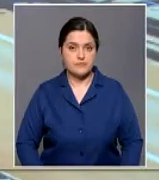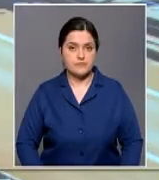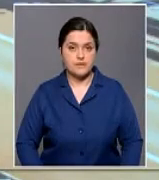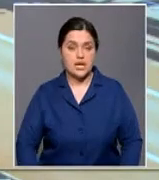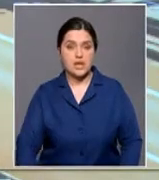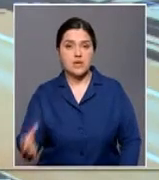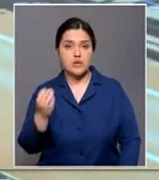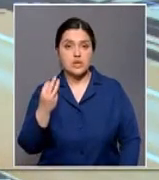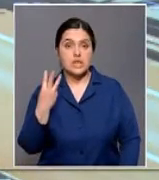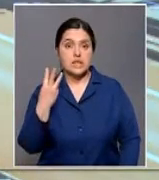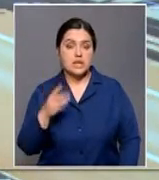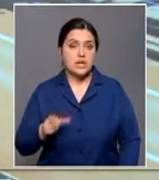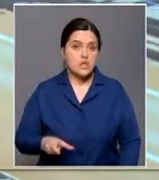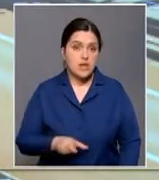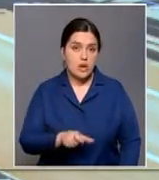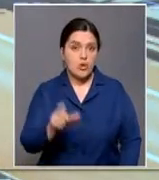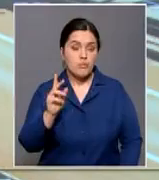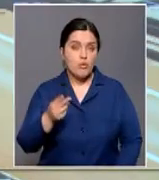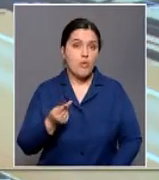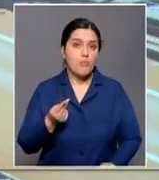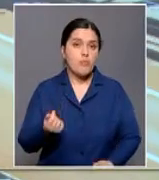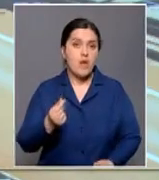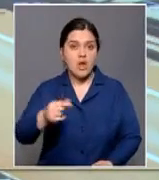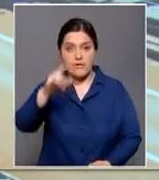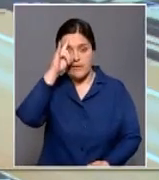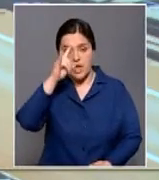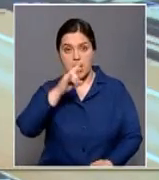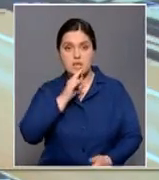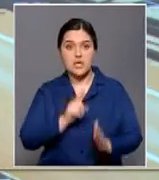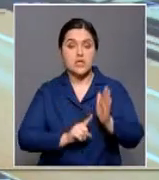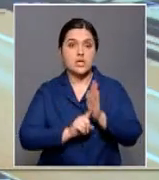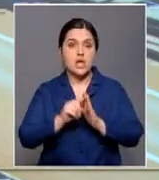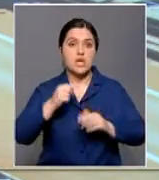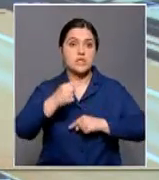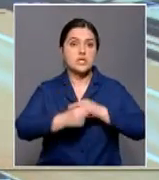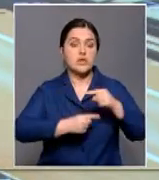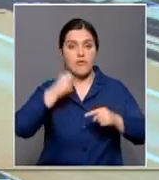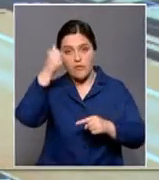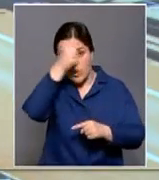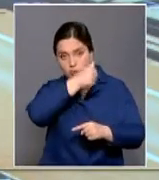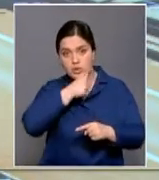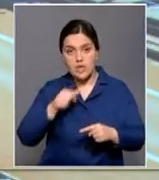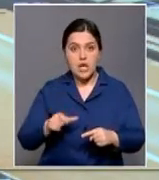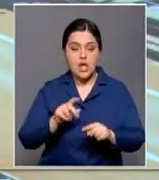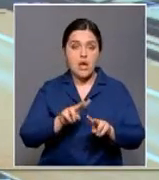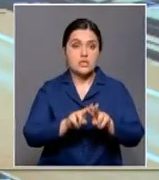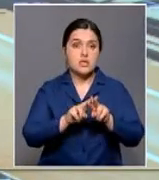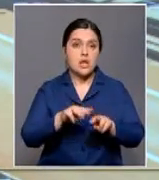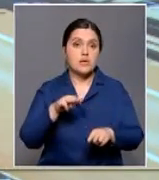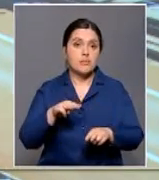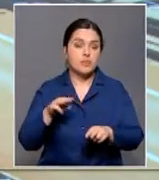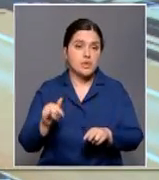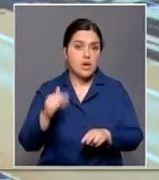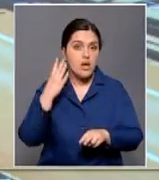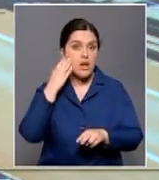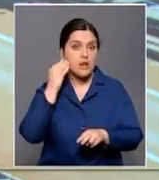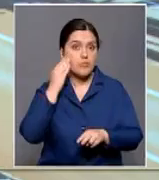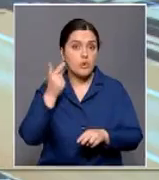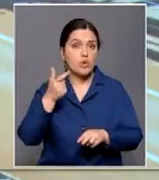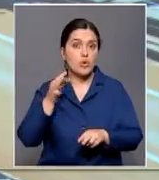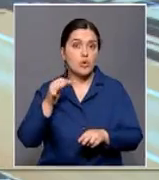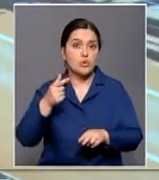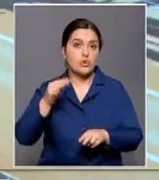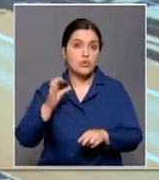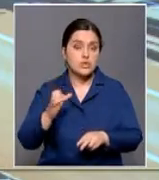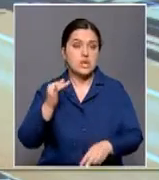Еще три дороги в стране станут платными уже начиная со следующего года. Речь идет о трассах Астана-Тимиртау, Алматы-Харгос и